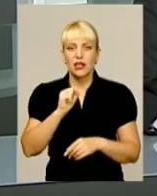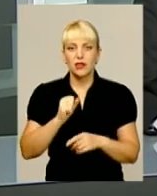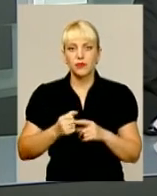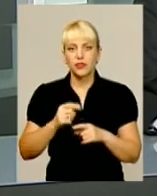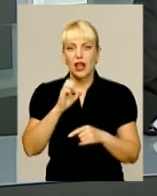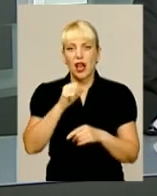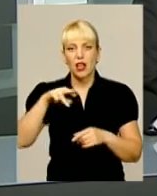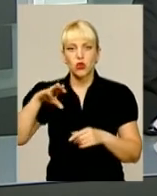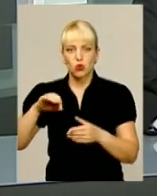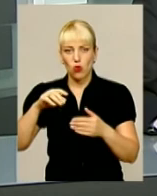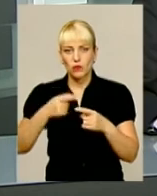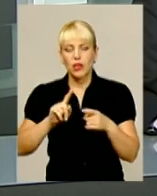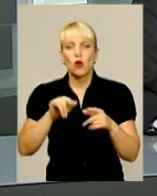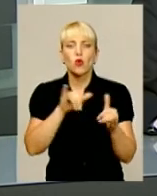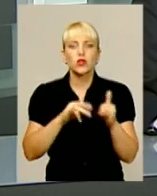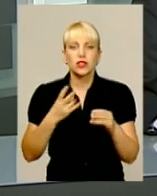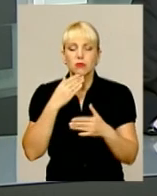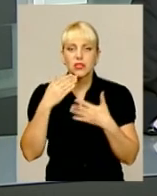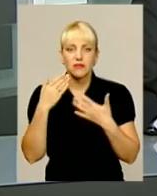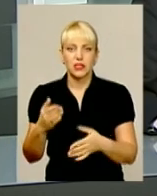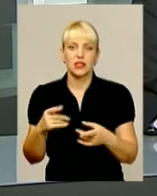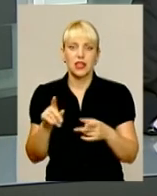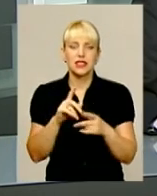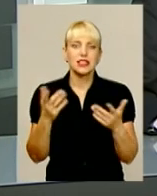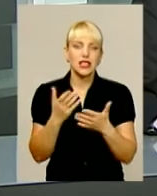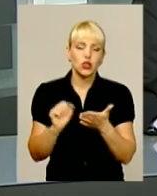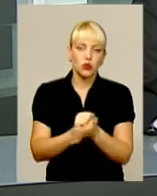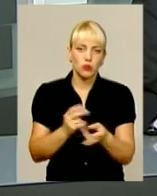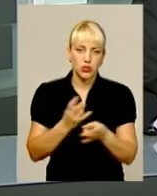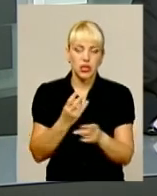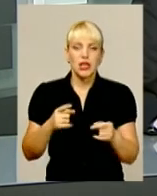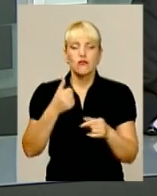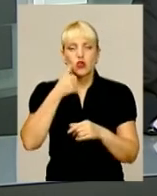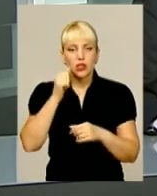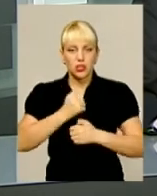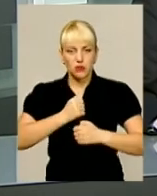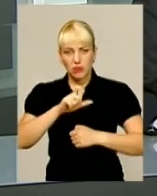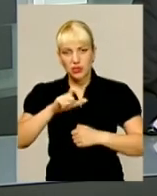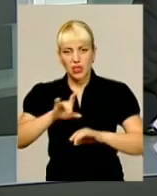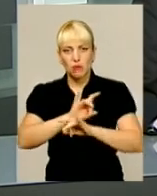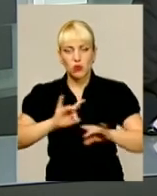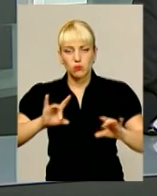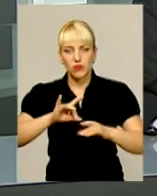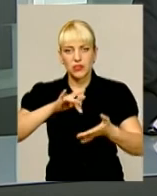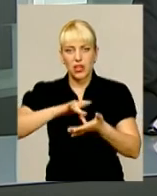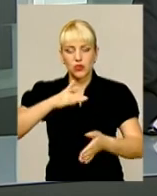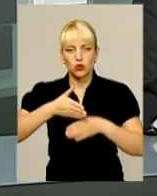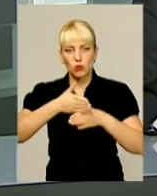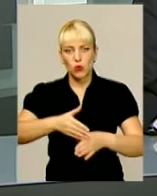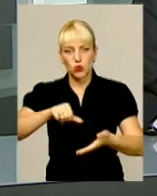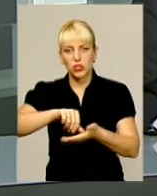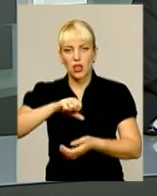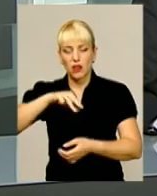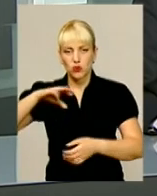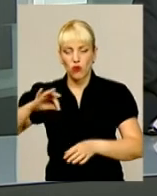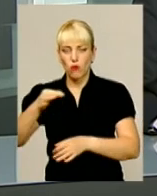та які документи для цього потрібні? Практичну допомогу з цих питань учорашнім бійцям надають у Центрі допомоги учасникам АТО в області,